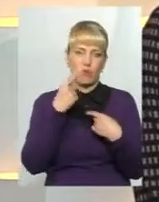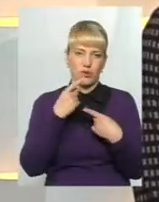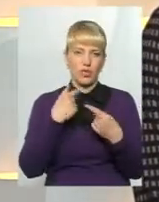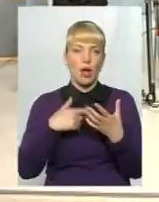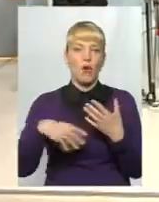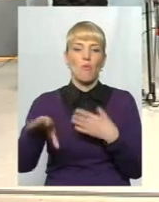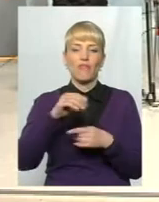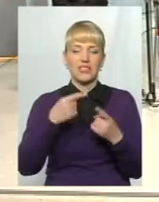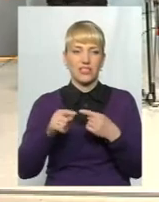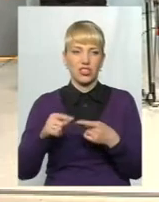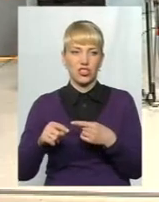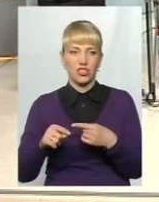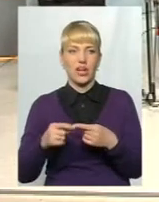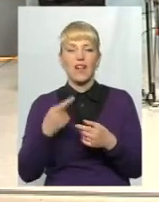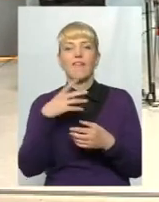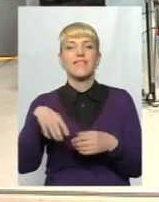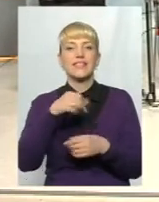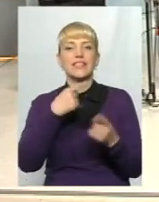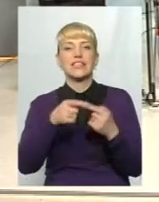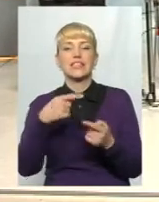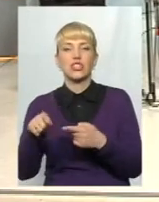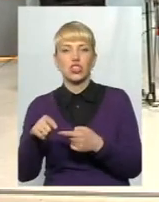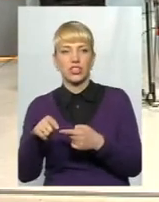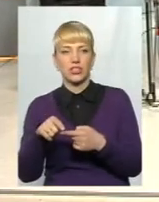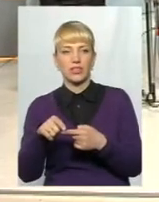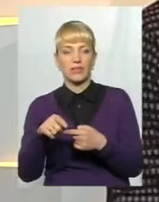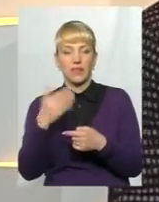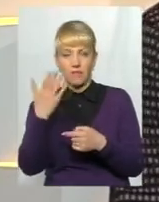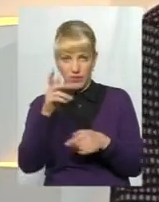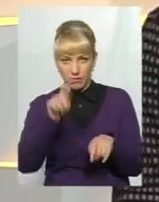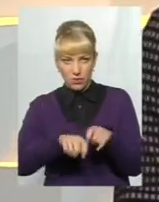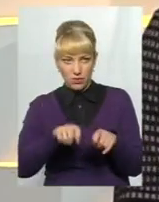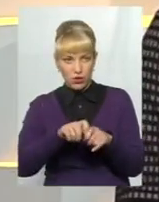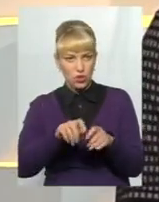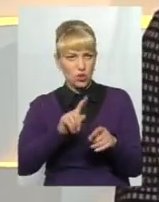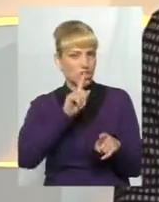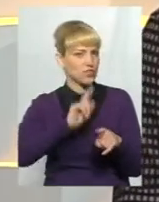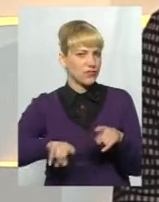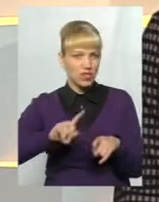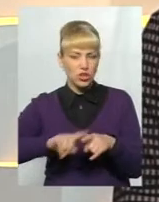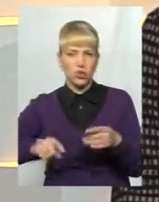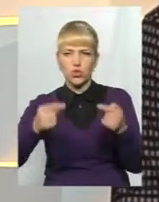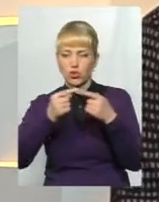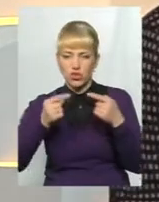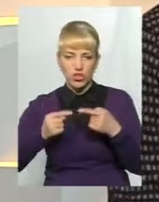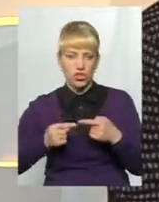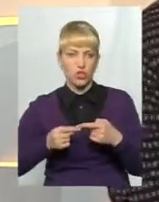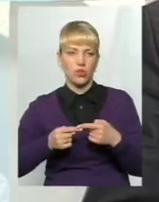всіх інших. маємо вазі антикорупційні ворони. Всіх інших ви перевірили дуже швидко, дуже чітко.